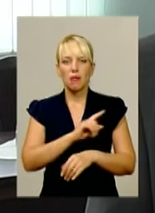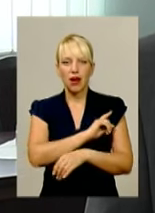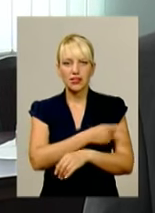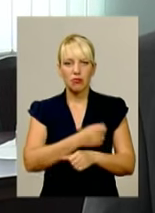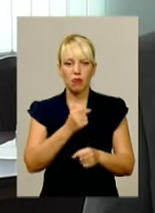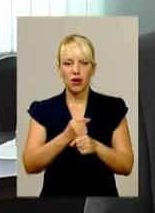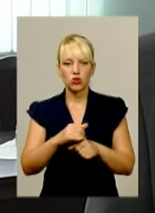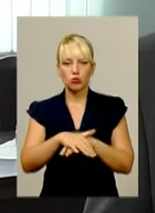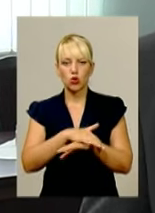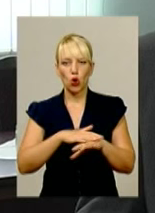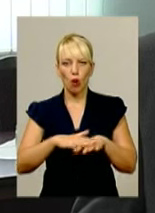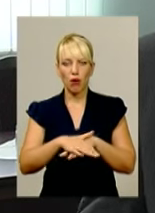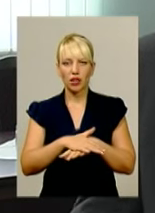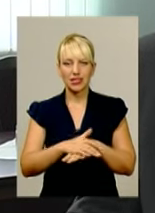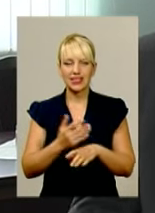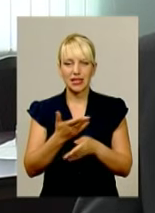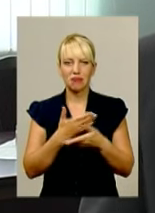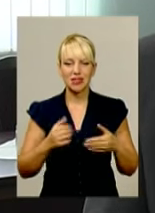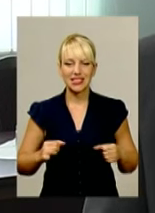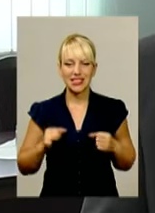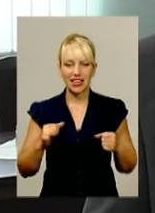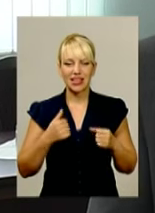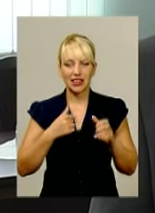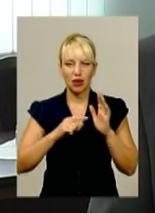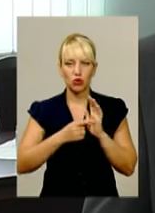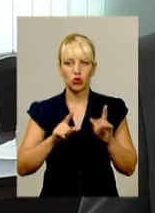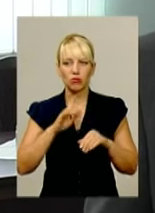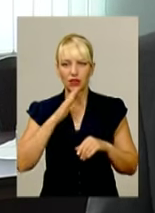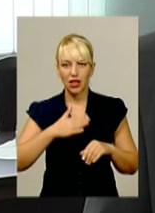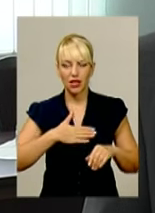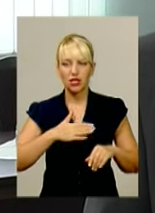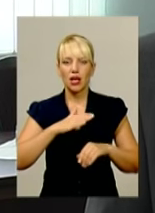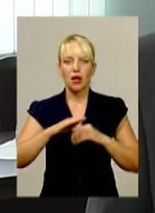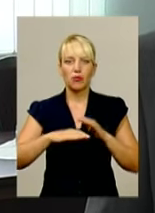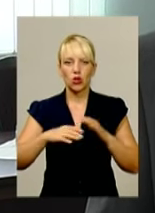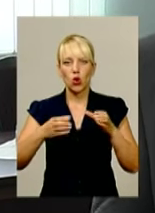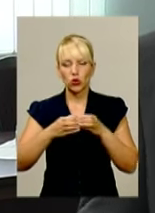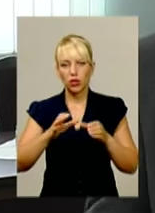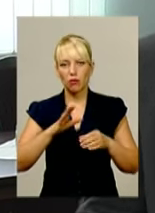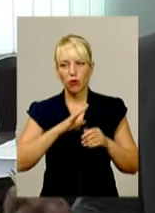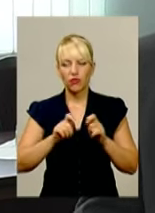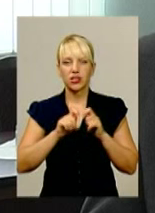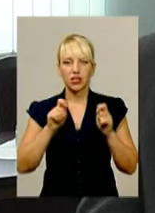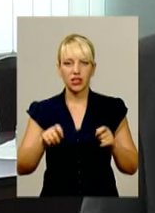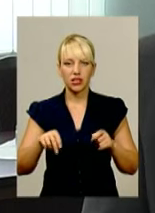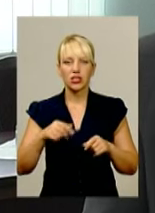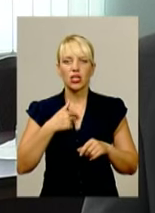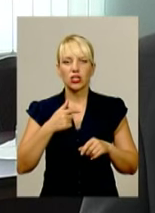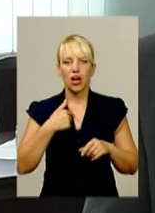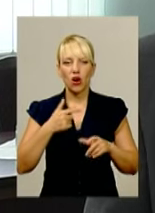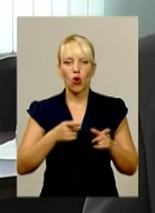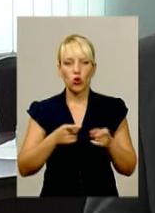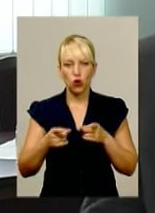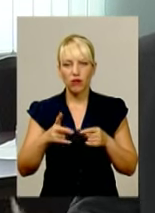громадськістю, ми стараємося, я наполягаю, щоб наш підрозділ був відкритий до громадськості. Я завжди на місці готовий прийняти